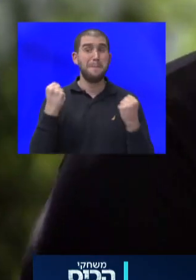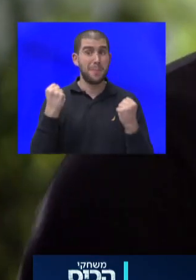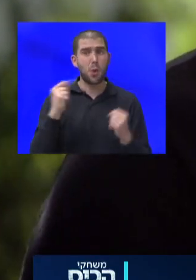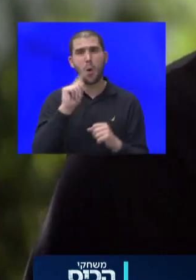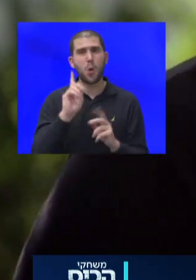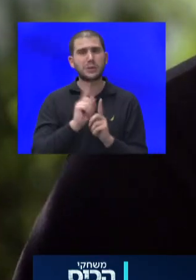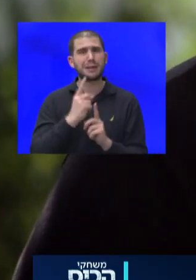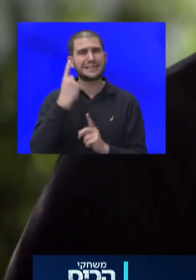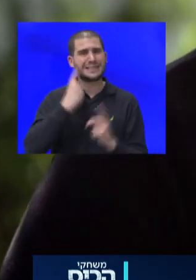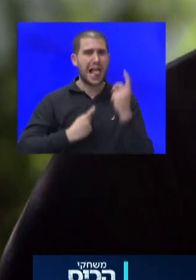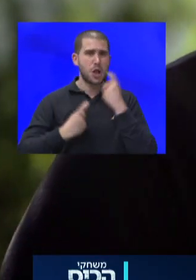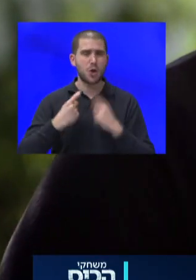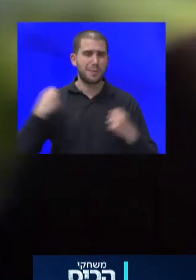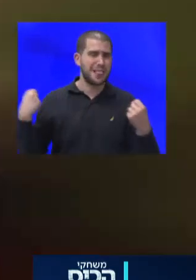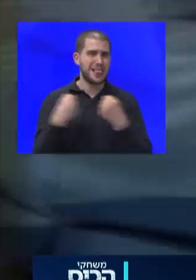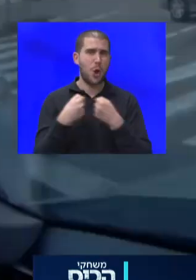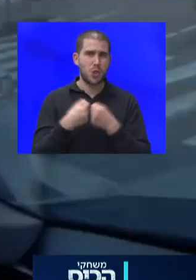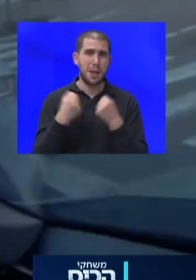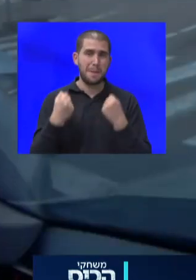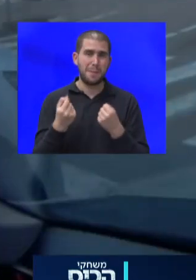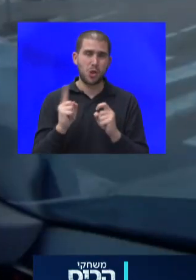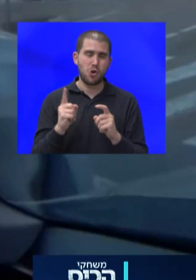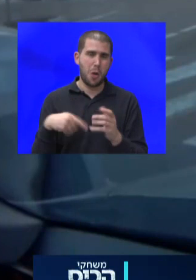מהתאונות שהביטוח לא בדיוק ממש פיצע עליהן.